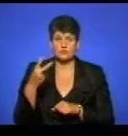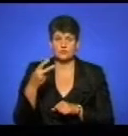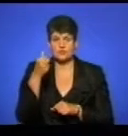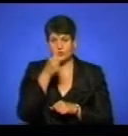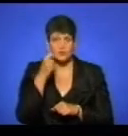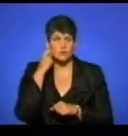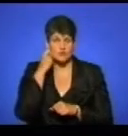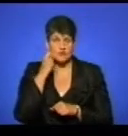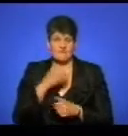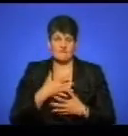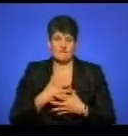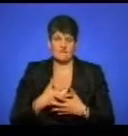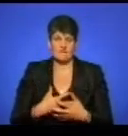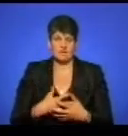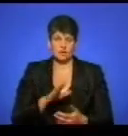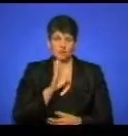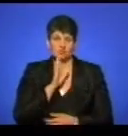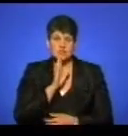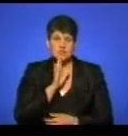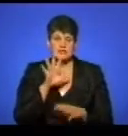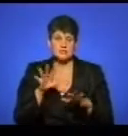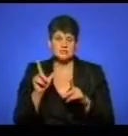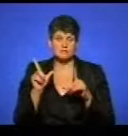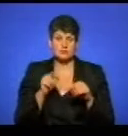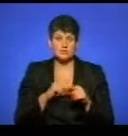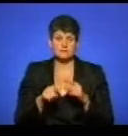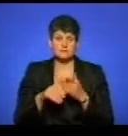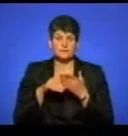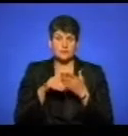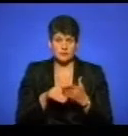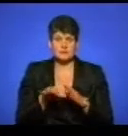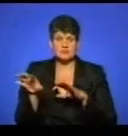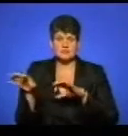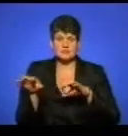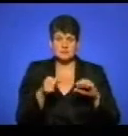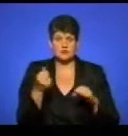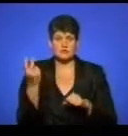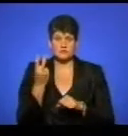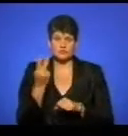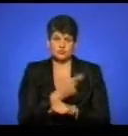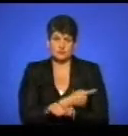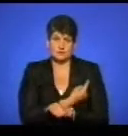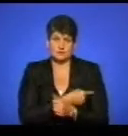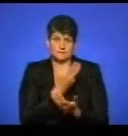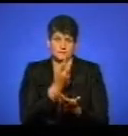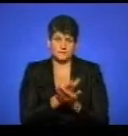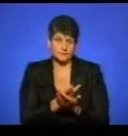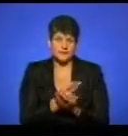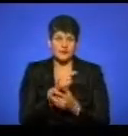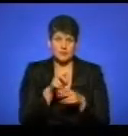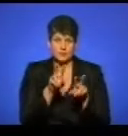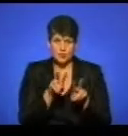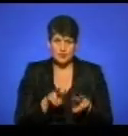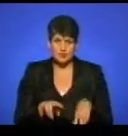жінку. На місце інциденту виїжджали працівники швидкої, вони доправили травмовано до Другої Тернопільської міської лікарні. Там її